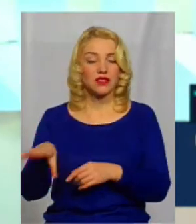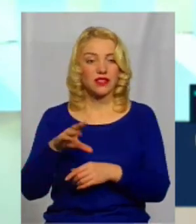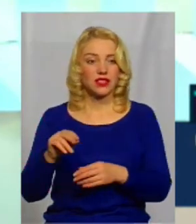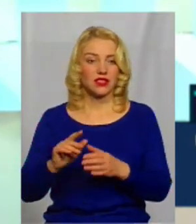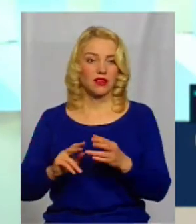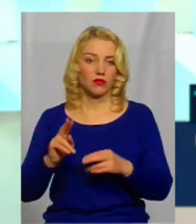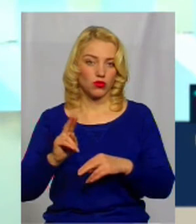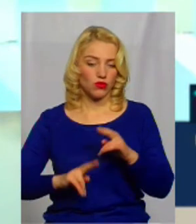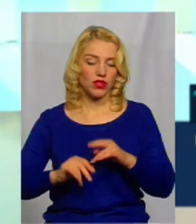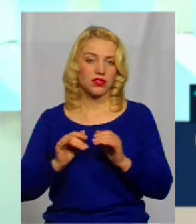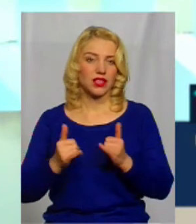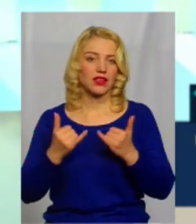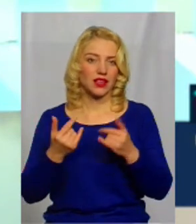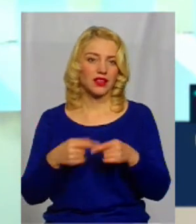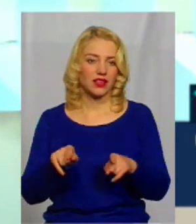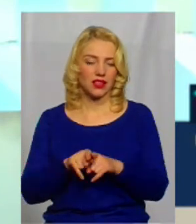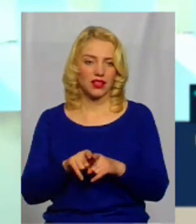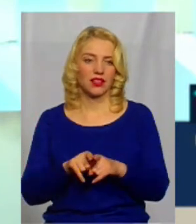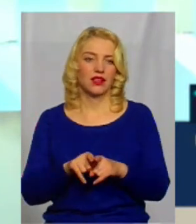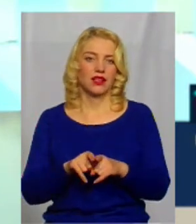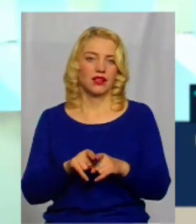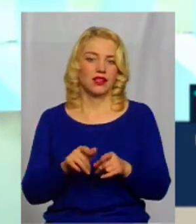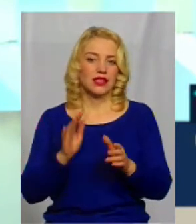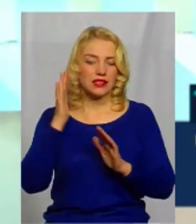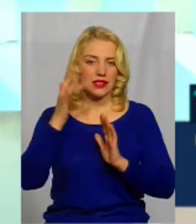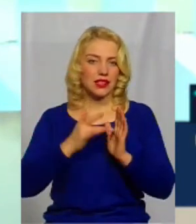іменно для таких цілей. Це є заплавний став.